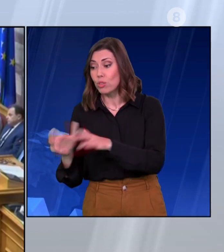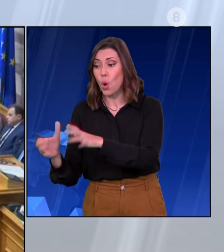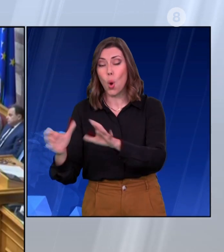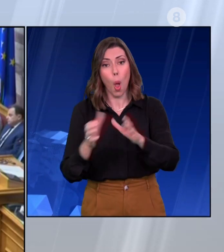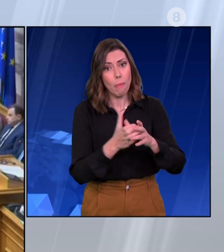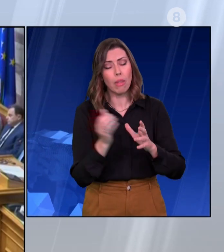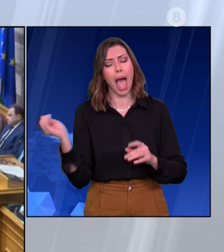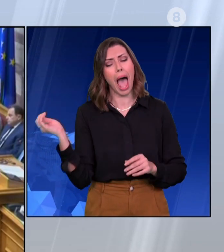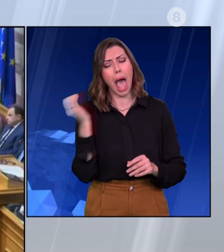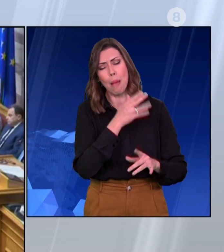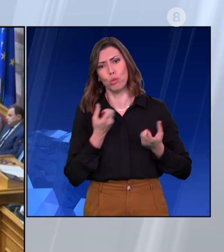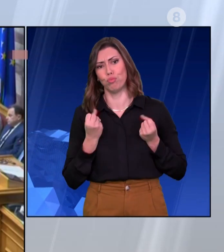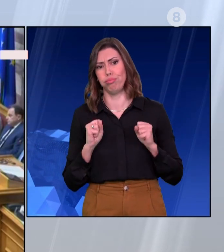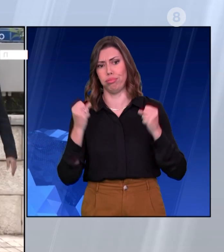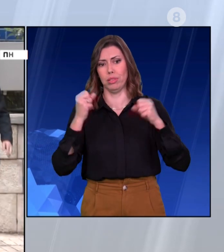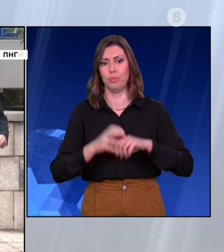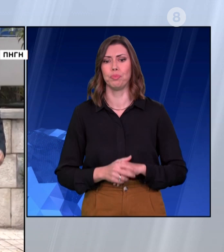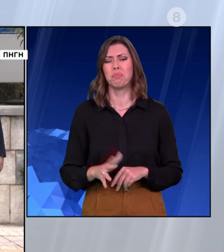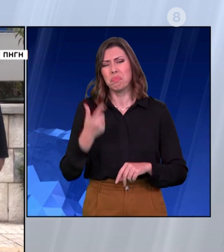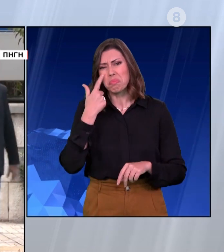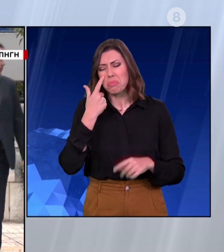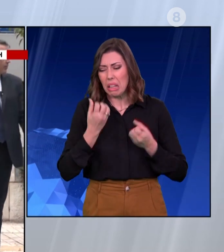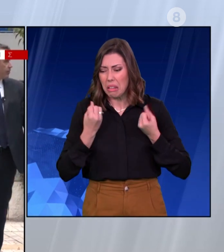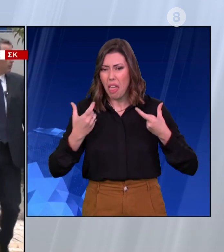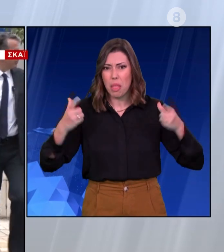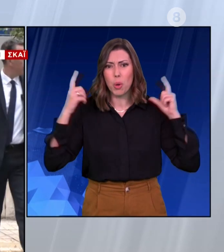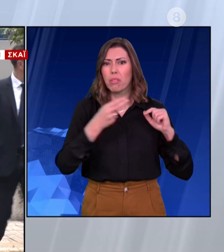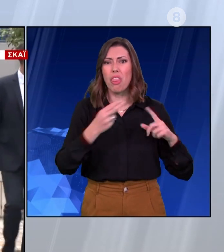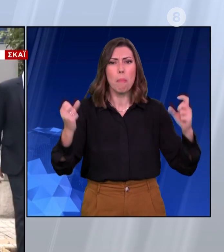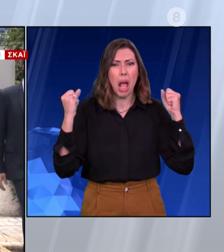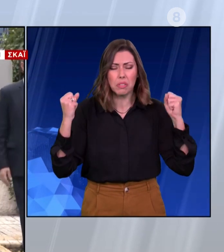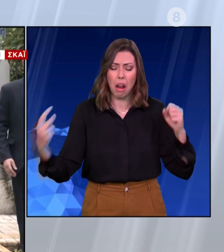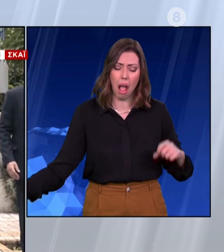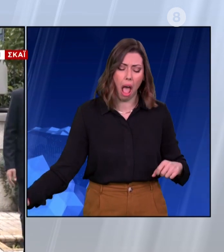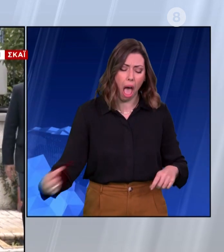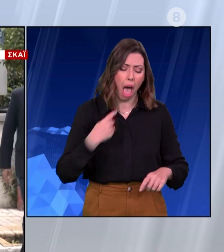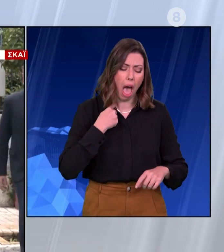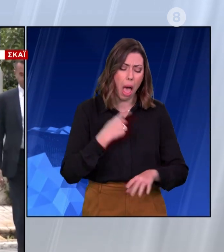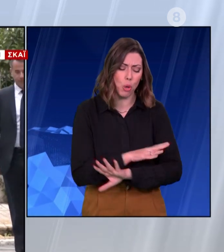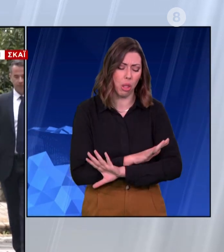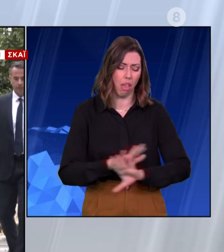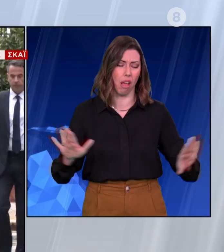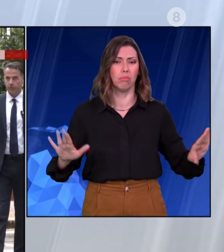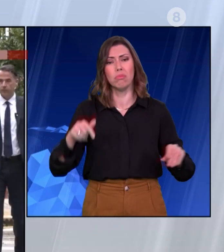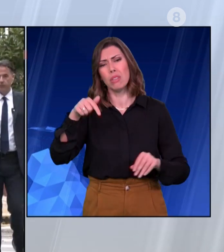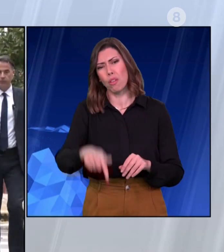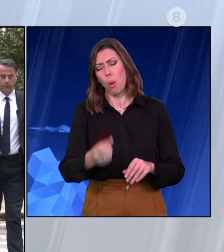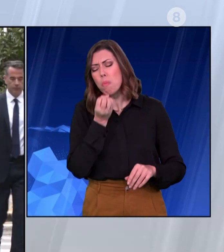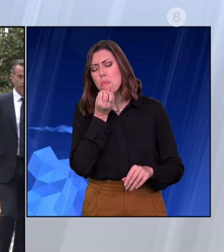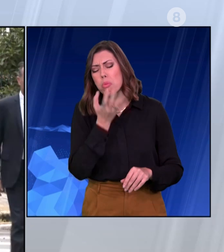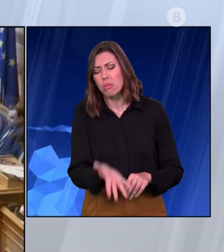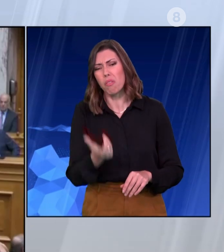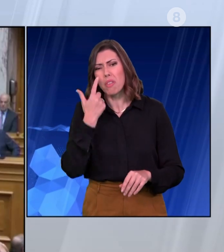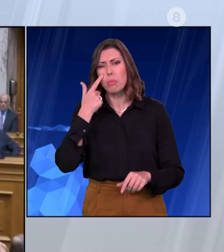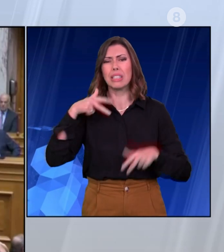πολιτική της Νέας Δημοκρατίας στο κομμάτι της ασφάλειας έχει αποτύχει. Και αυτό αποδεικνύεται με τις πολλές αλλαγές